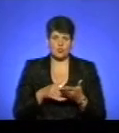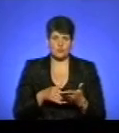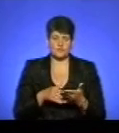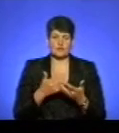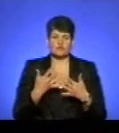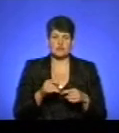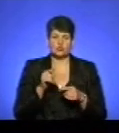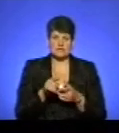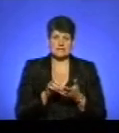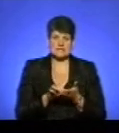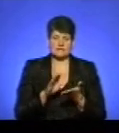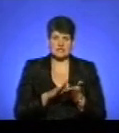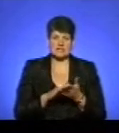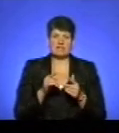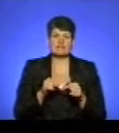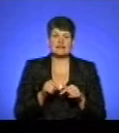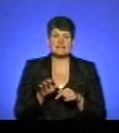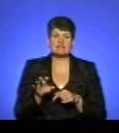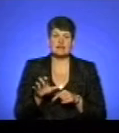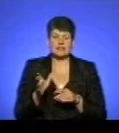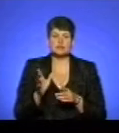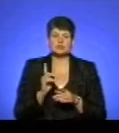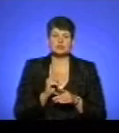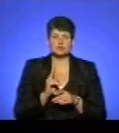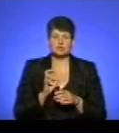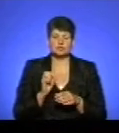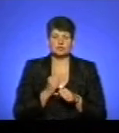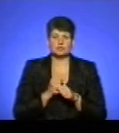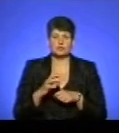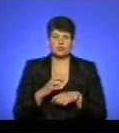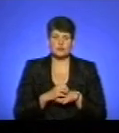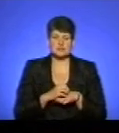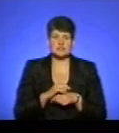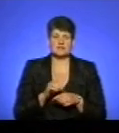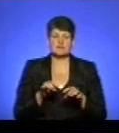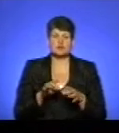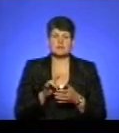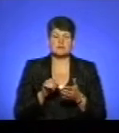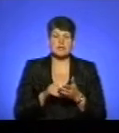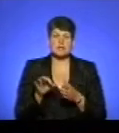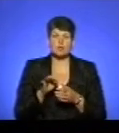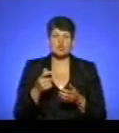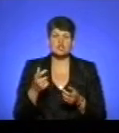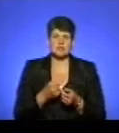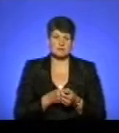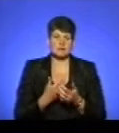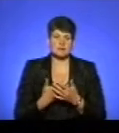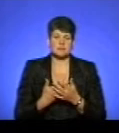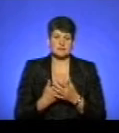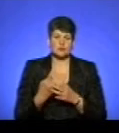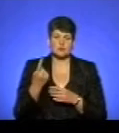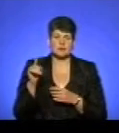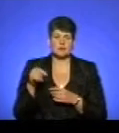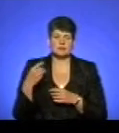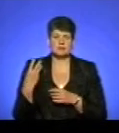Вже тоді фіксується вид тварини, яка нанесла укус і вирішується питання про щеплення. Приблизно третина